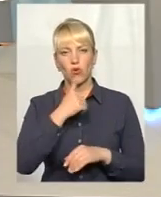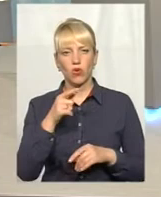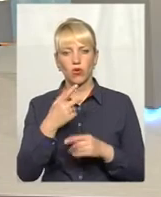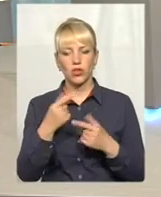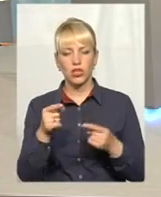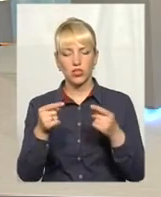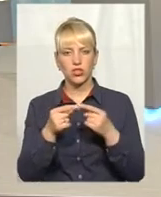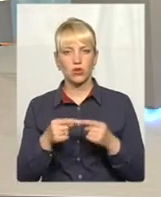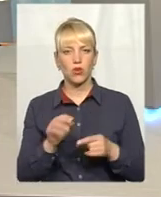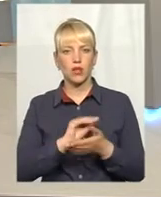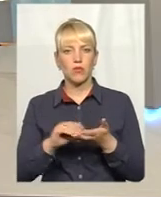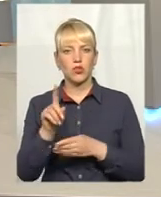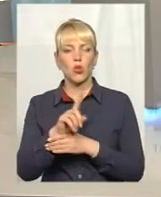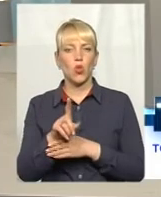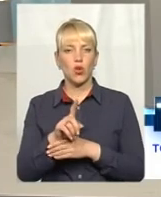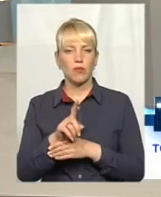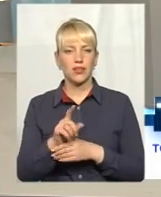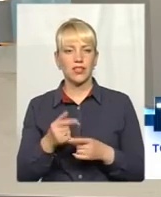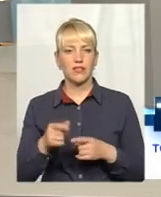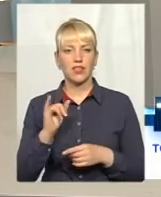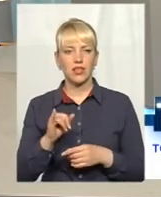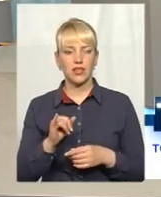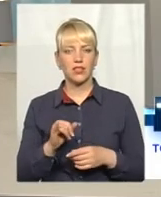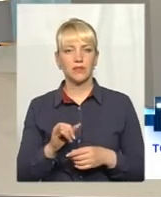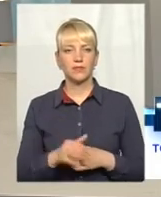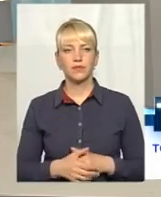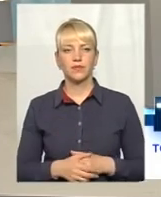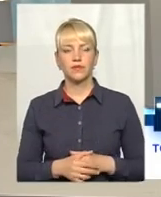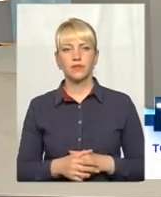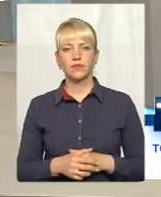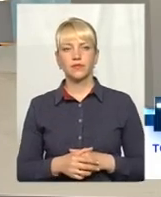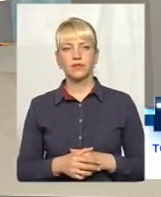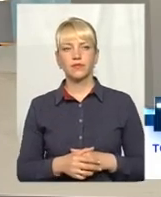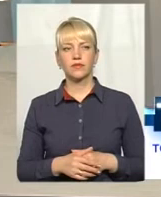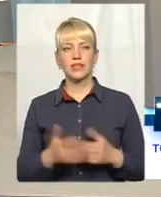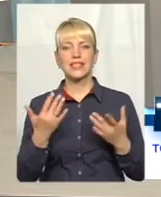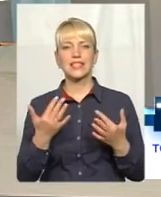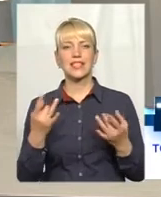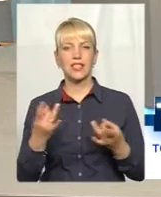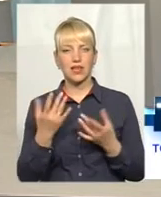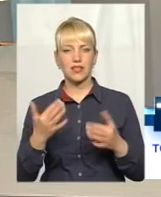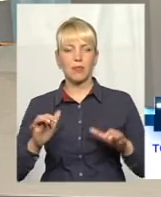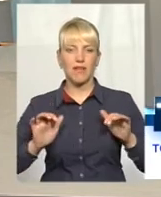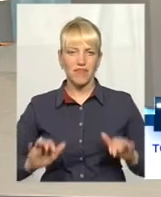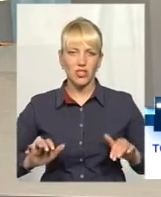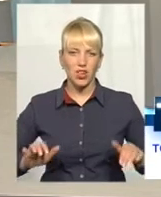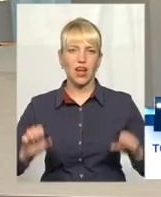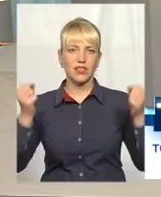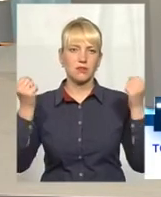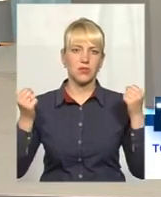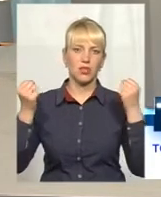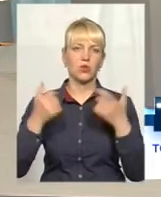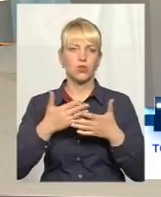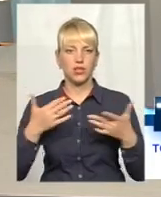визначені нормативи, і безпосередньо визначено... скільки разів має віджатися, вся людина може